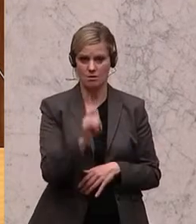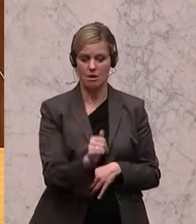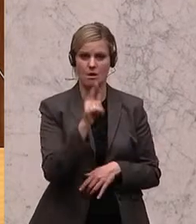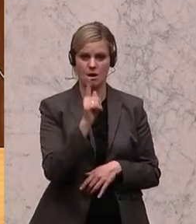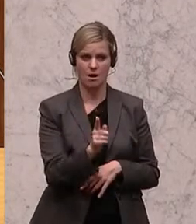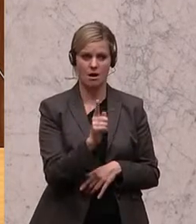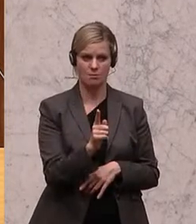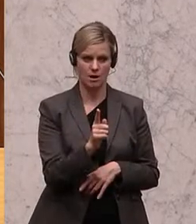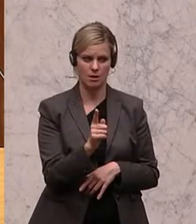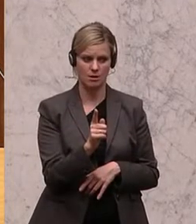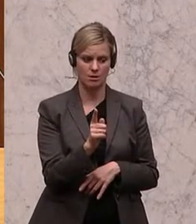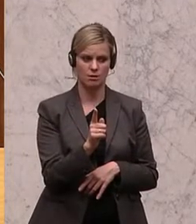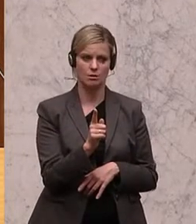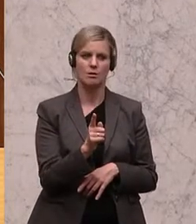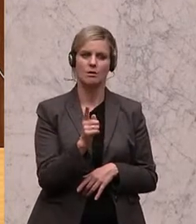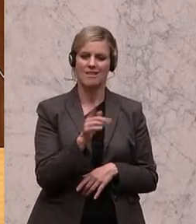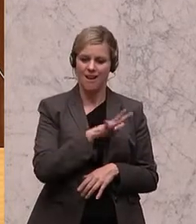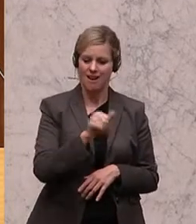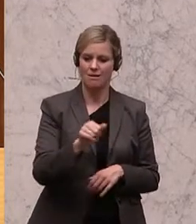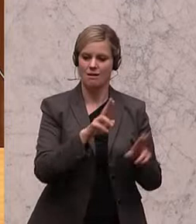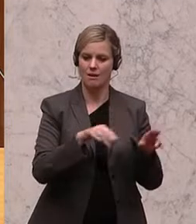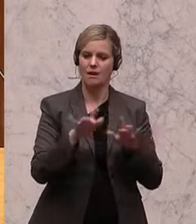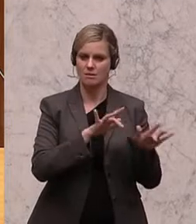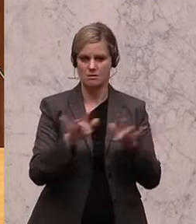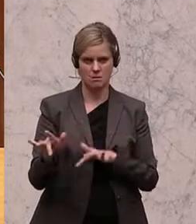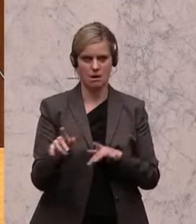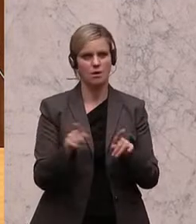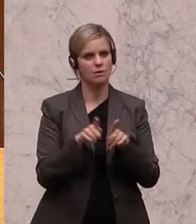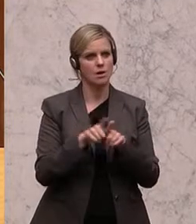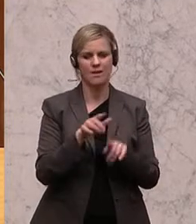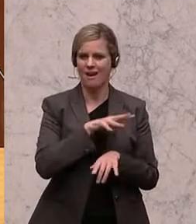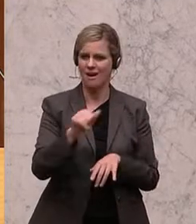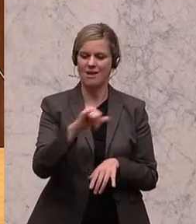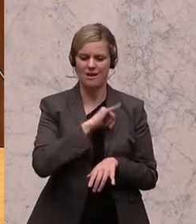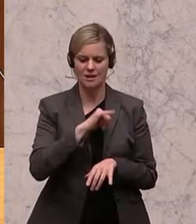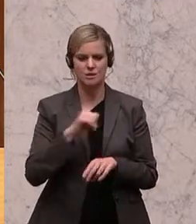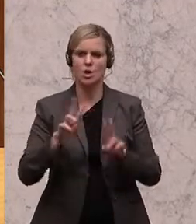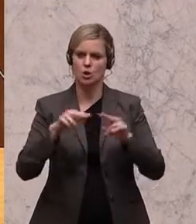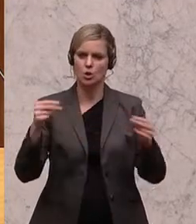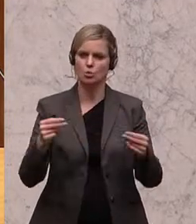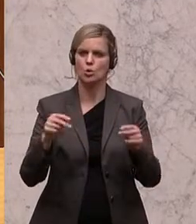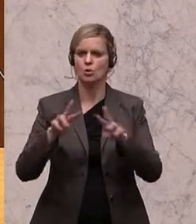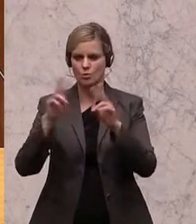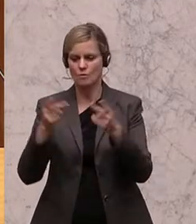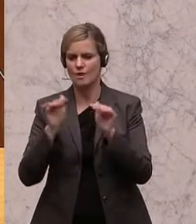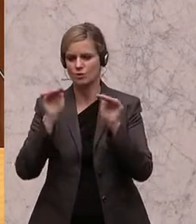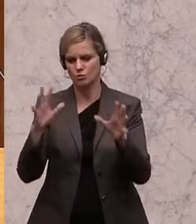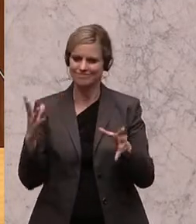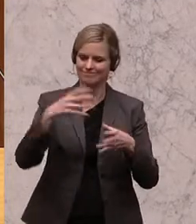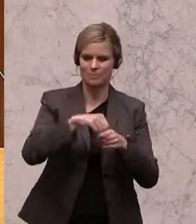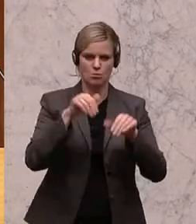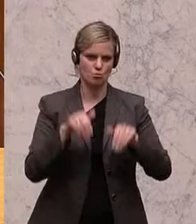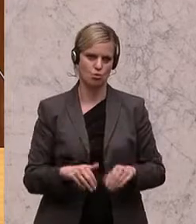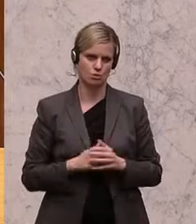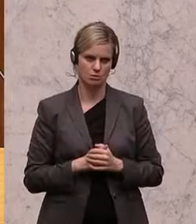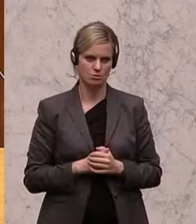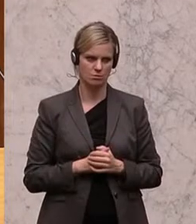aber dann müssen auch alle die Rechte haben und alle Interessen, wie auch der Naturschutz und der Umweltschutz, dort mit integriert werden. Es